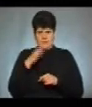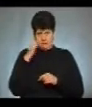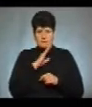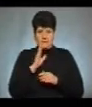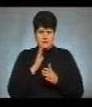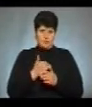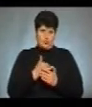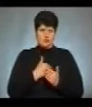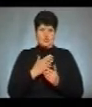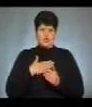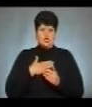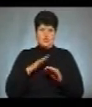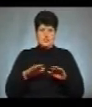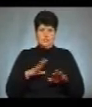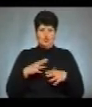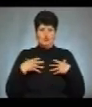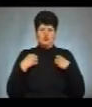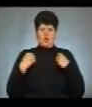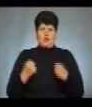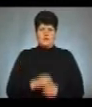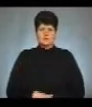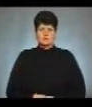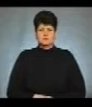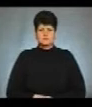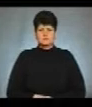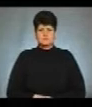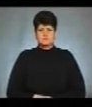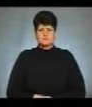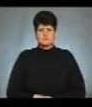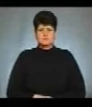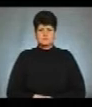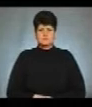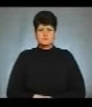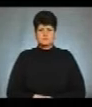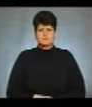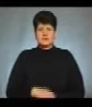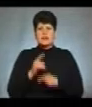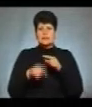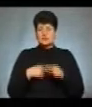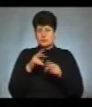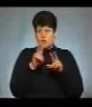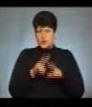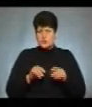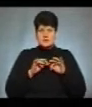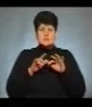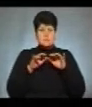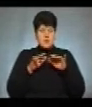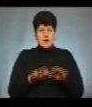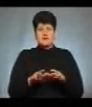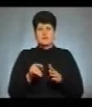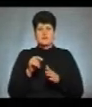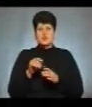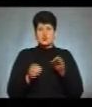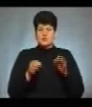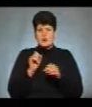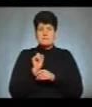наші діти були здорові». Анжела Шова, Юрій Багрій, новини. Наступний розгляд справи по суті. Суддя Любомара Сливка